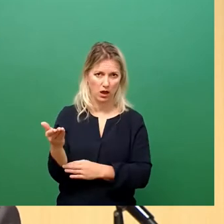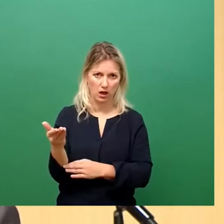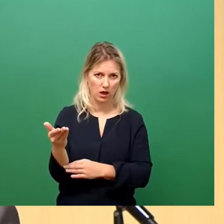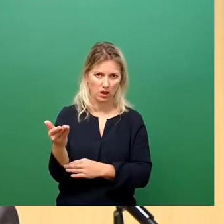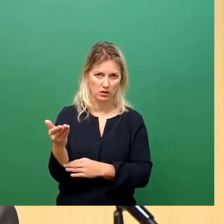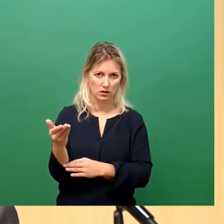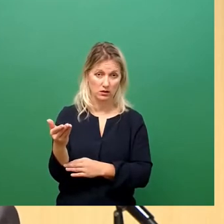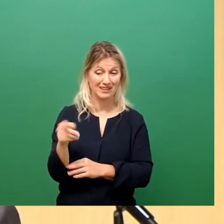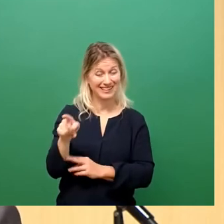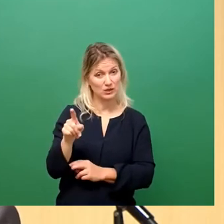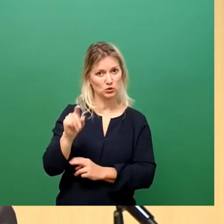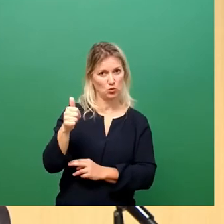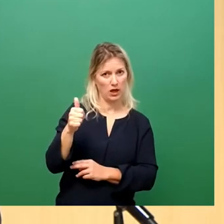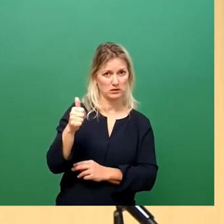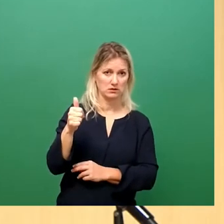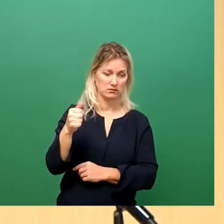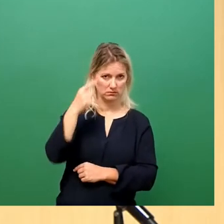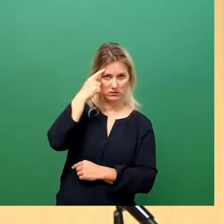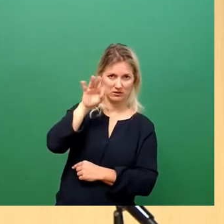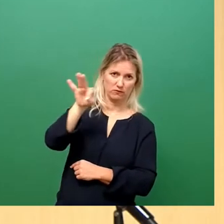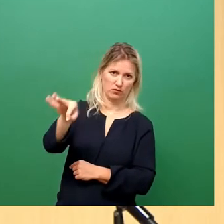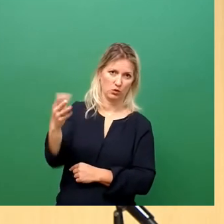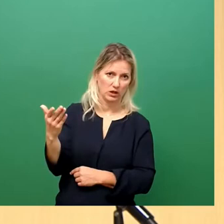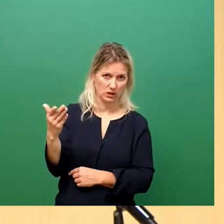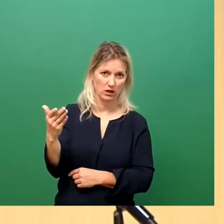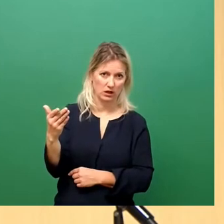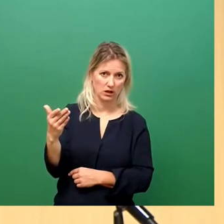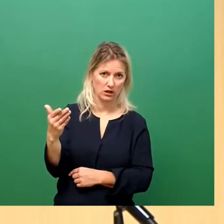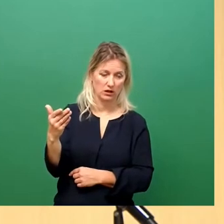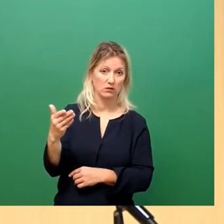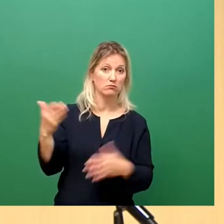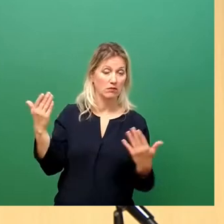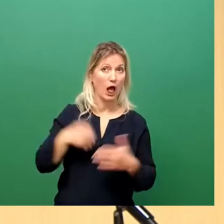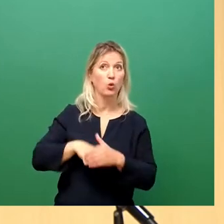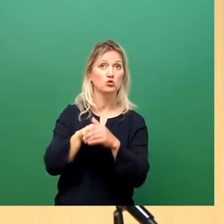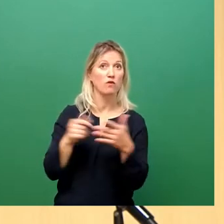als allererstes mal denken, wenn es um die entsprechende Unterstützung geht.